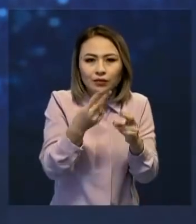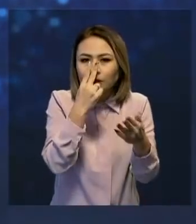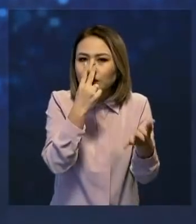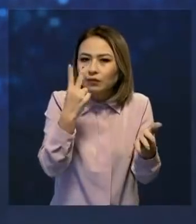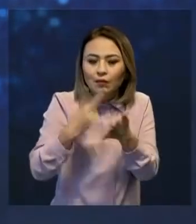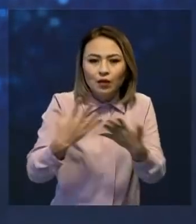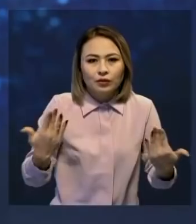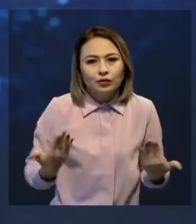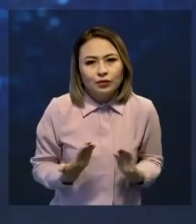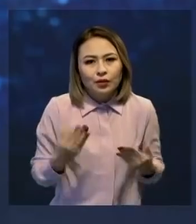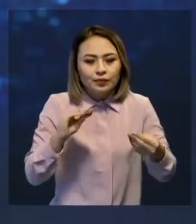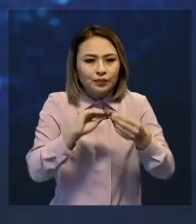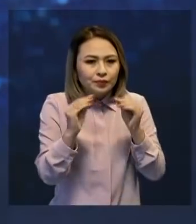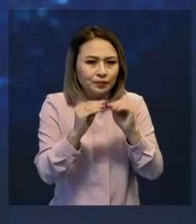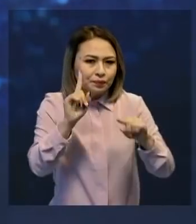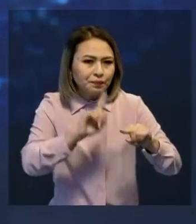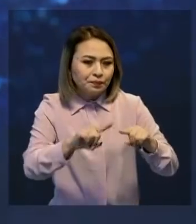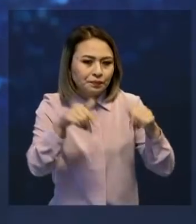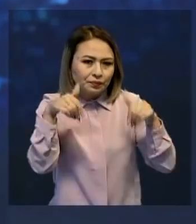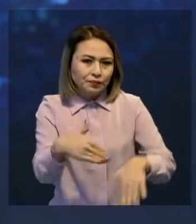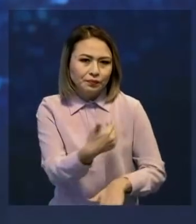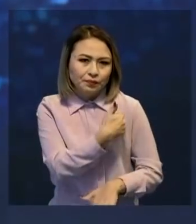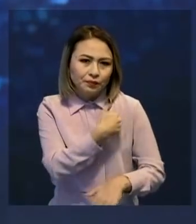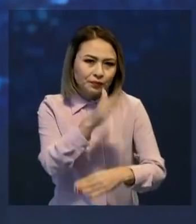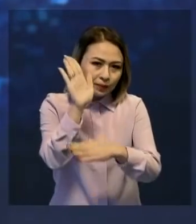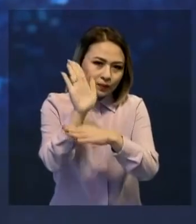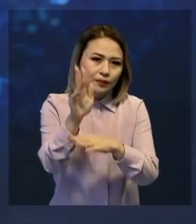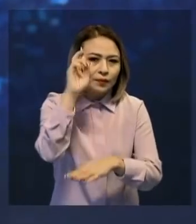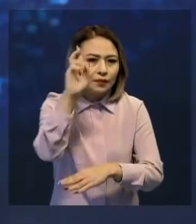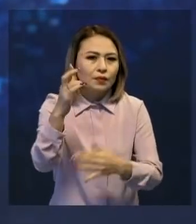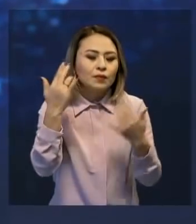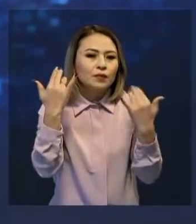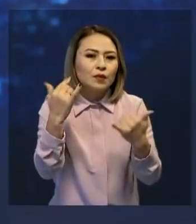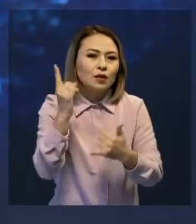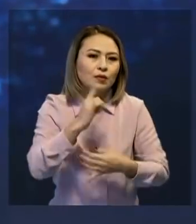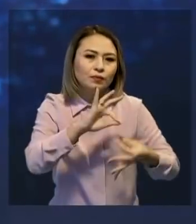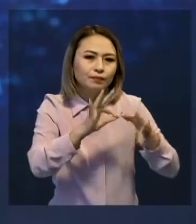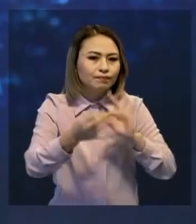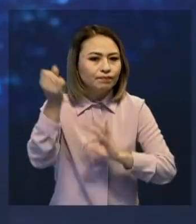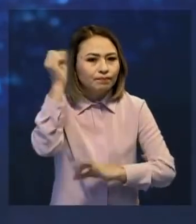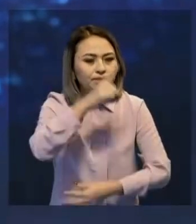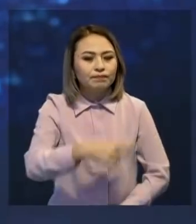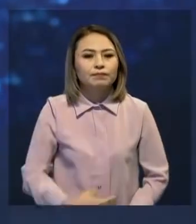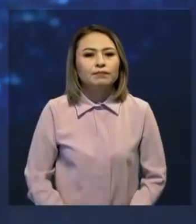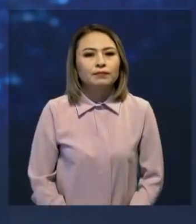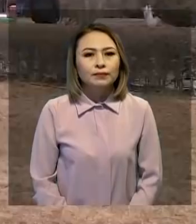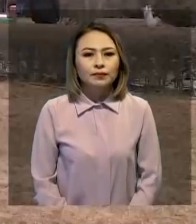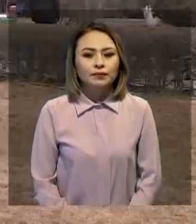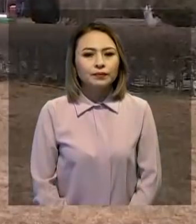ғарамастан тұрғындар мәселенің жу қарада оң шешімін табарына сенет. Қалған ақпардар түсім жасын бір кені байтып берсін.